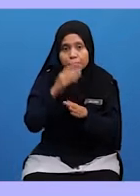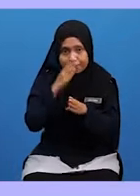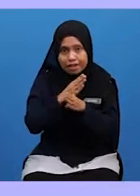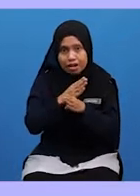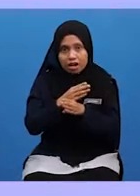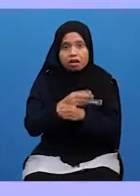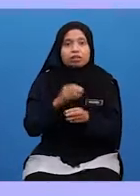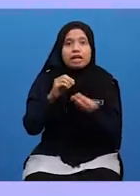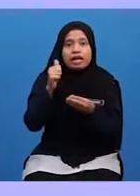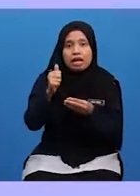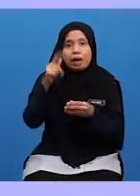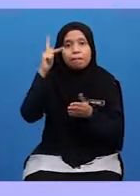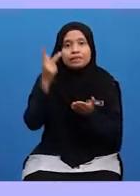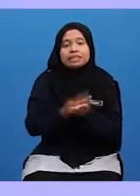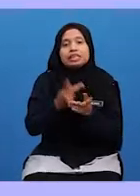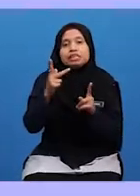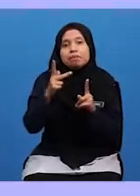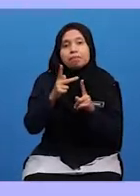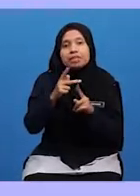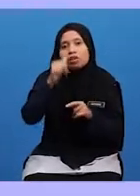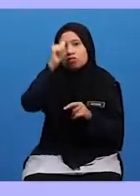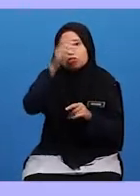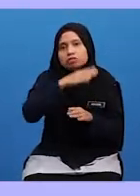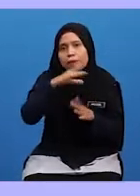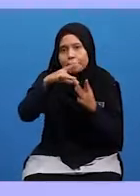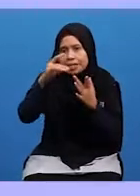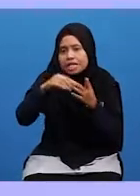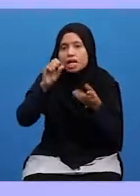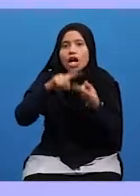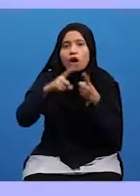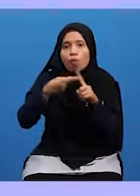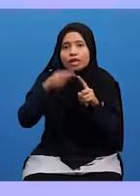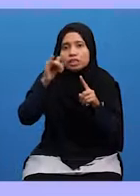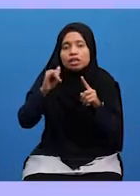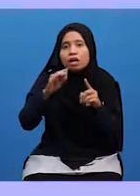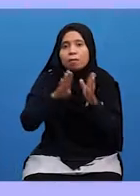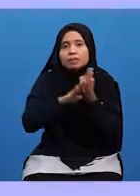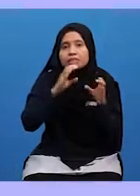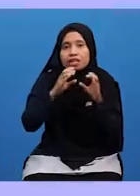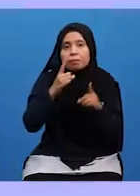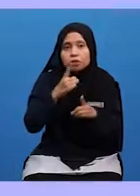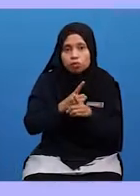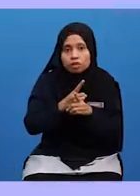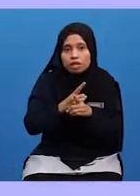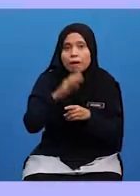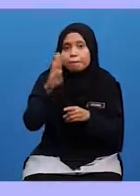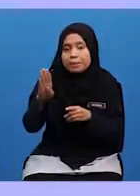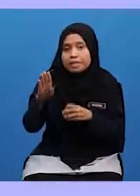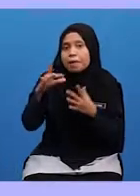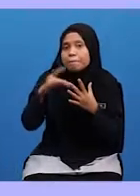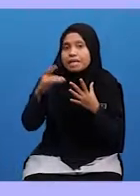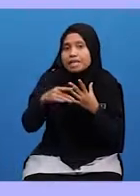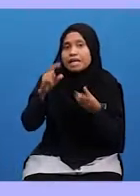Percaya Kepada Allah Dan Memilih Sahabat Yang Mencakap Benar B Memilih